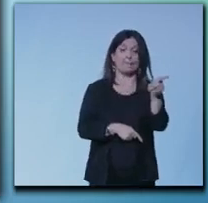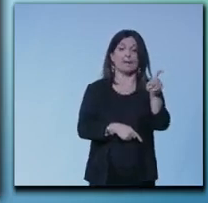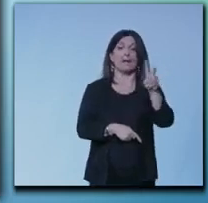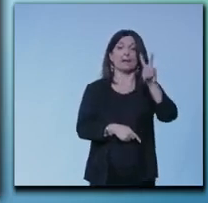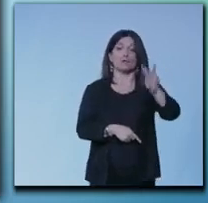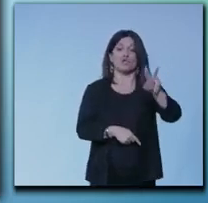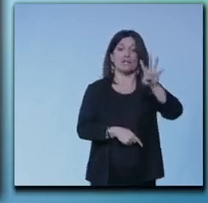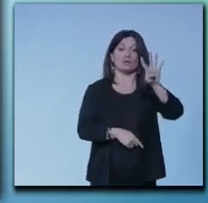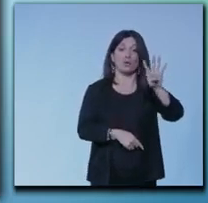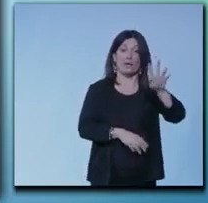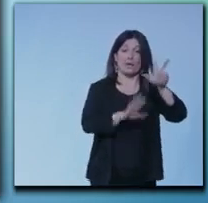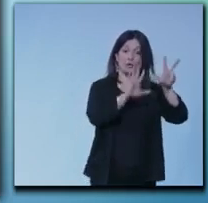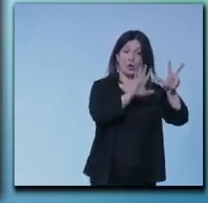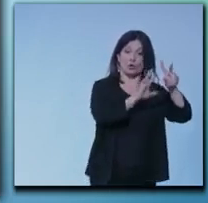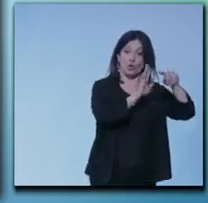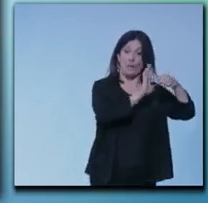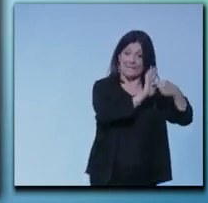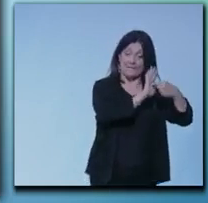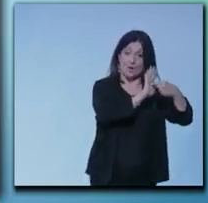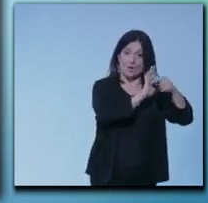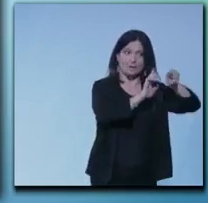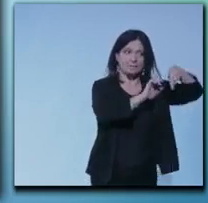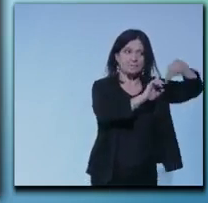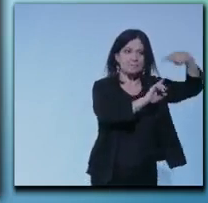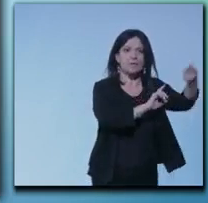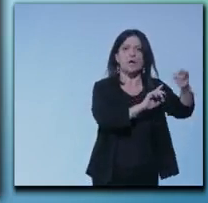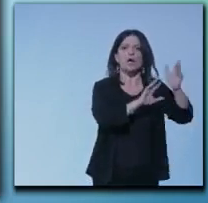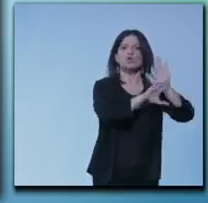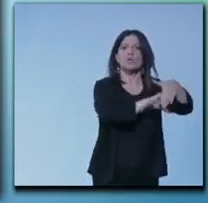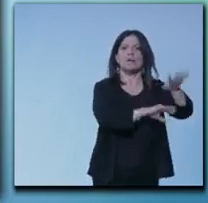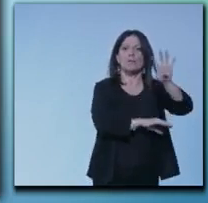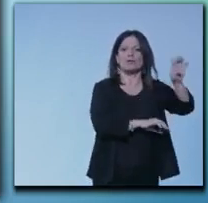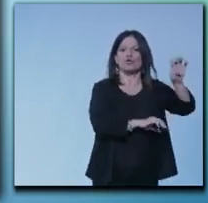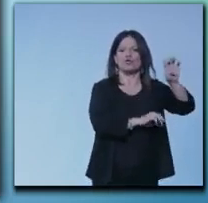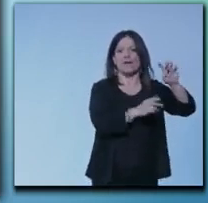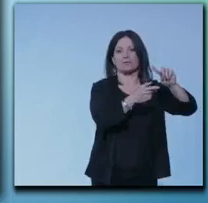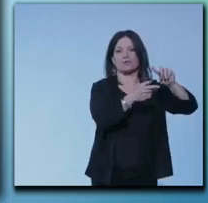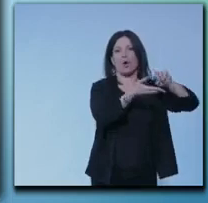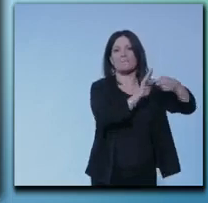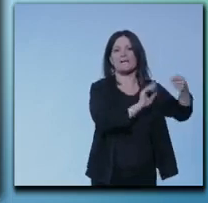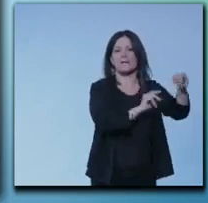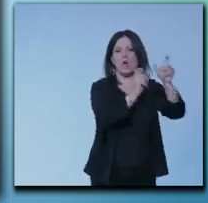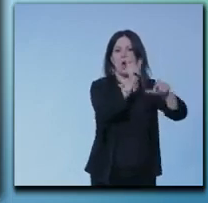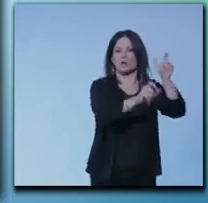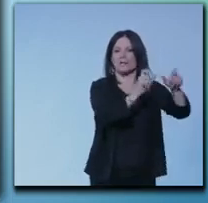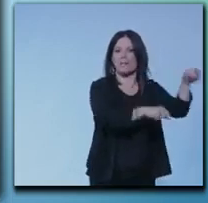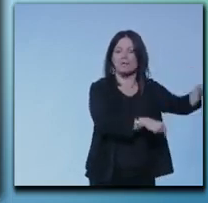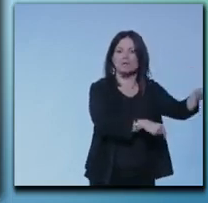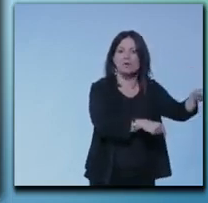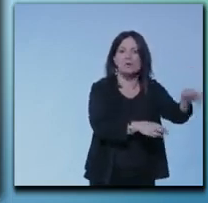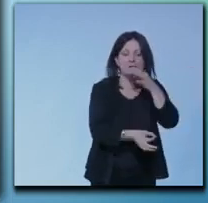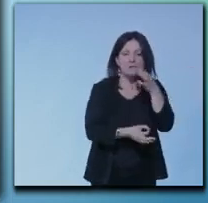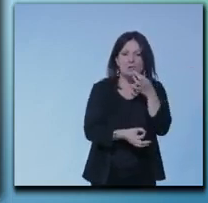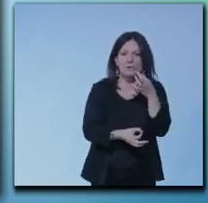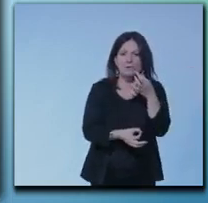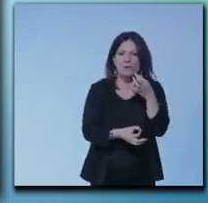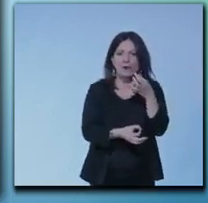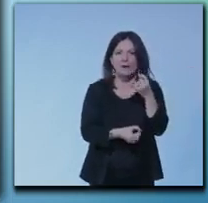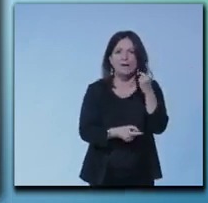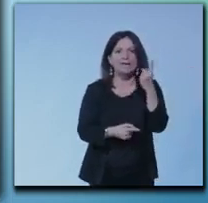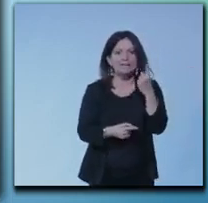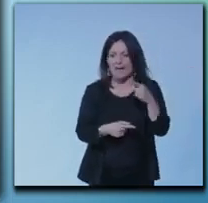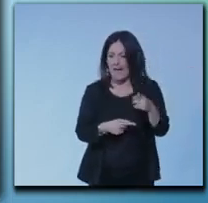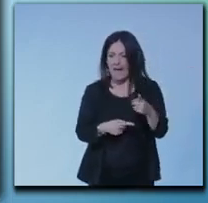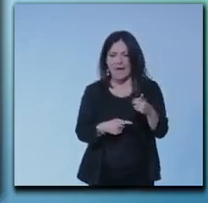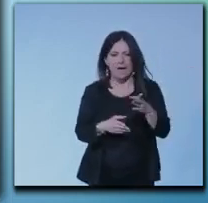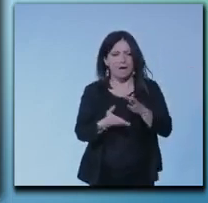248 milioni di popolazione supera i 400 per intenderci nel 2050 se non invertiamo